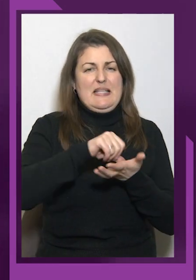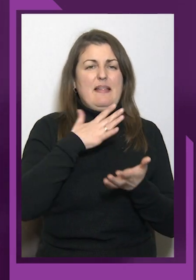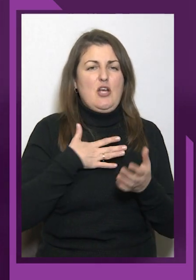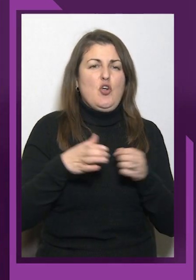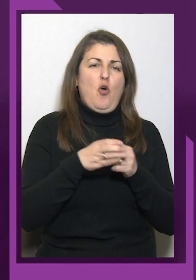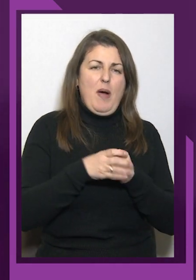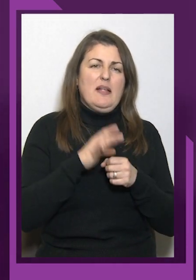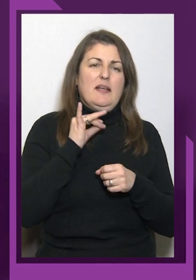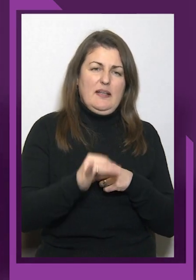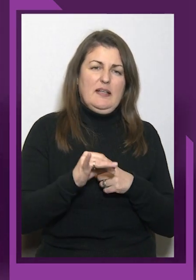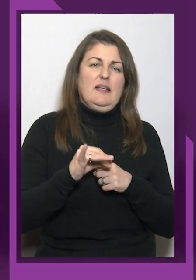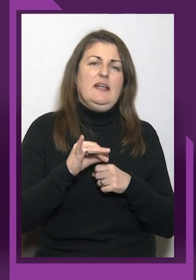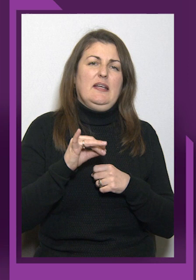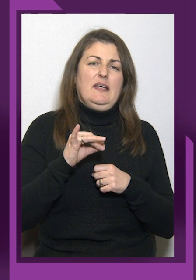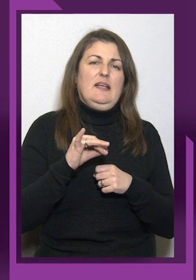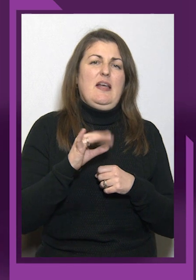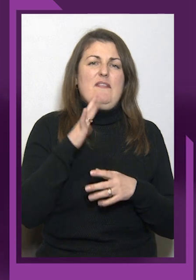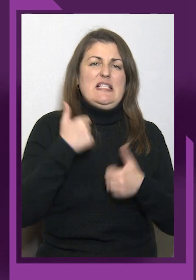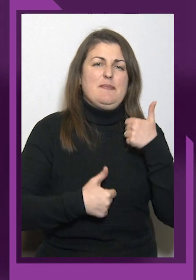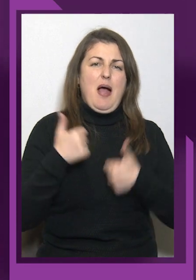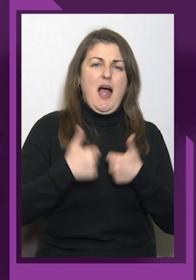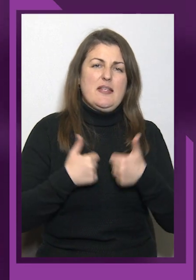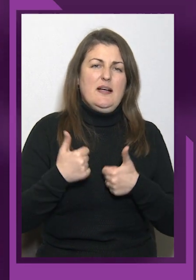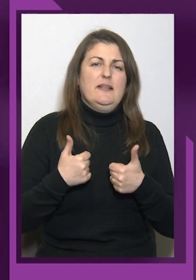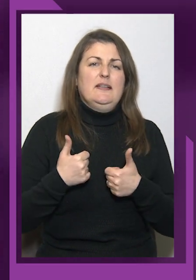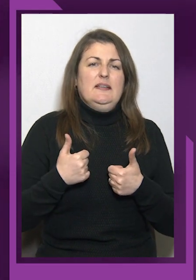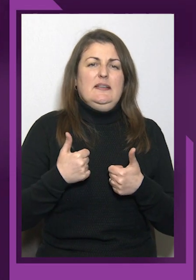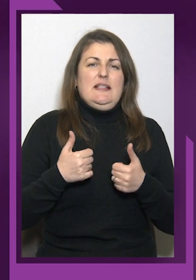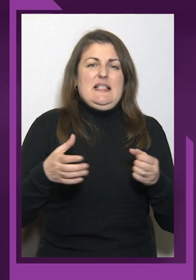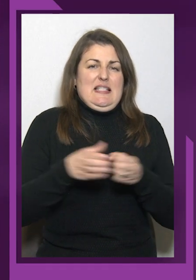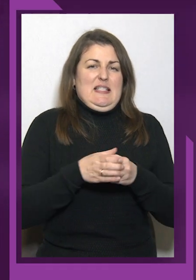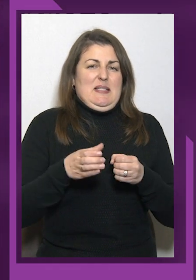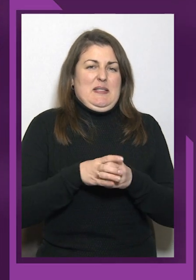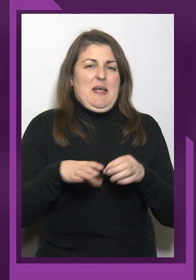збірних, змаганнях команд, змаганнях мікс.